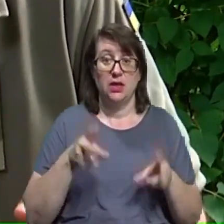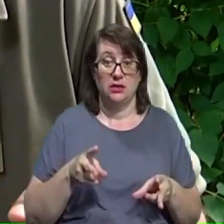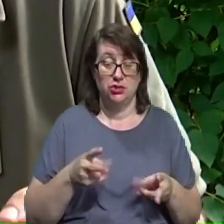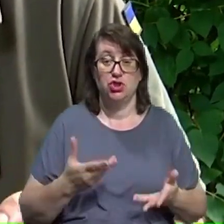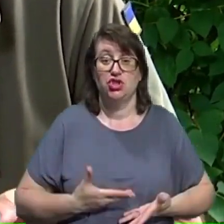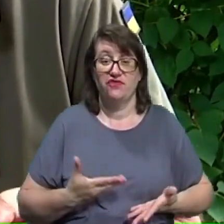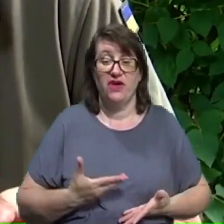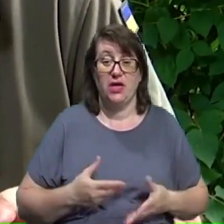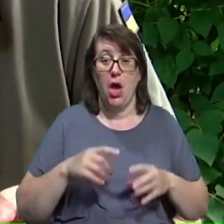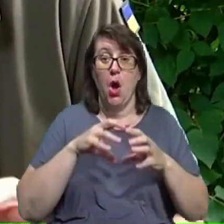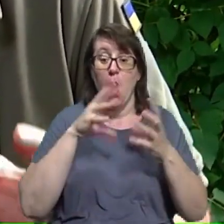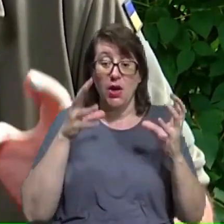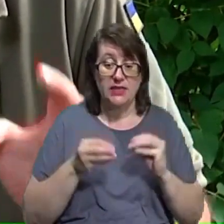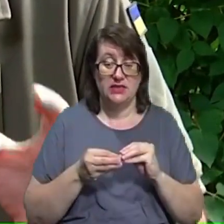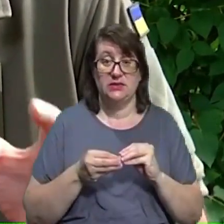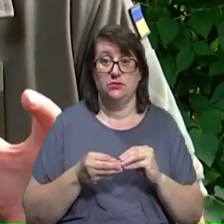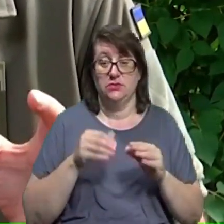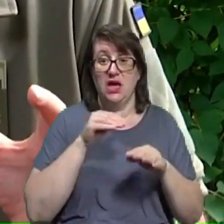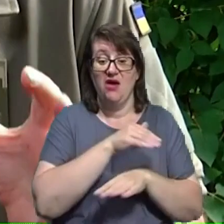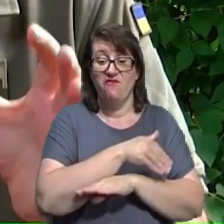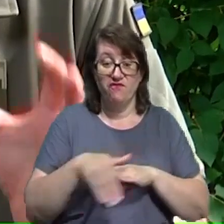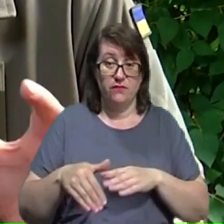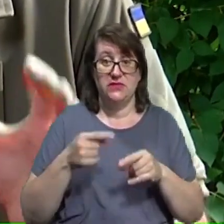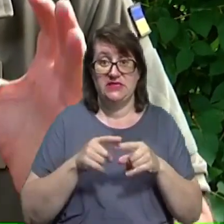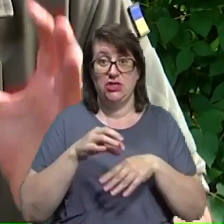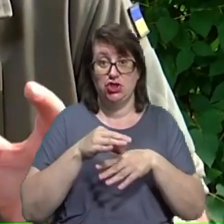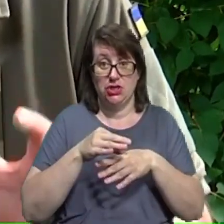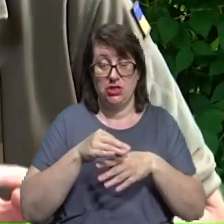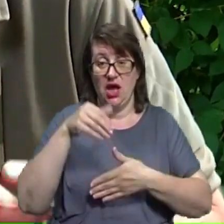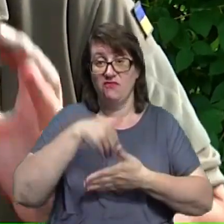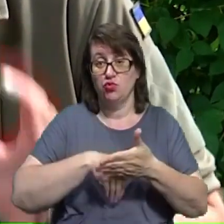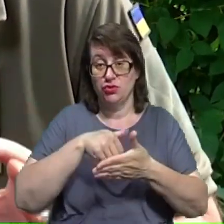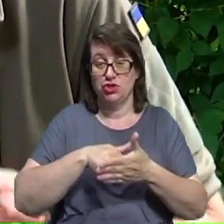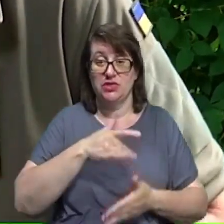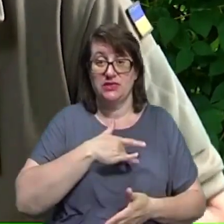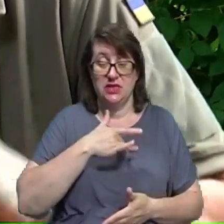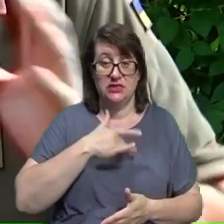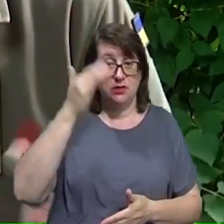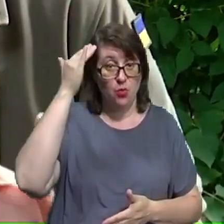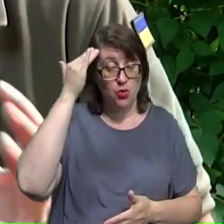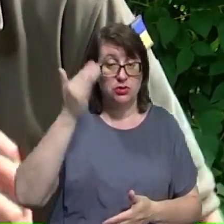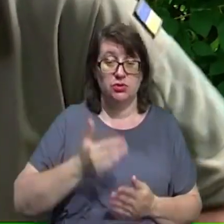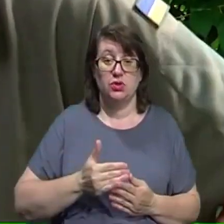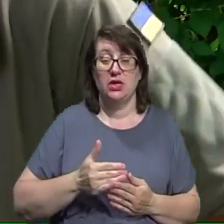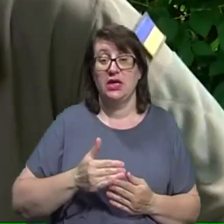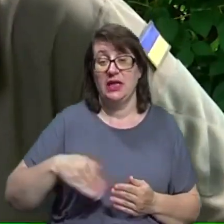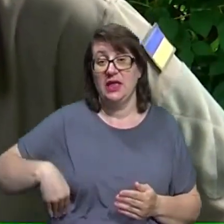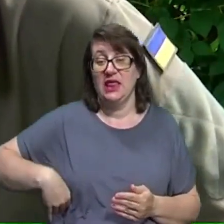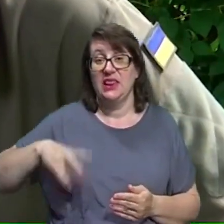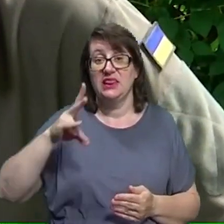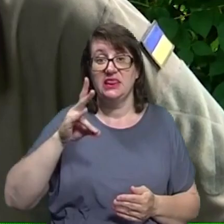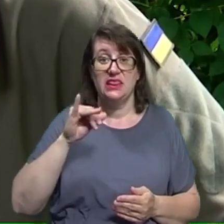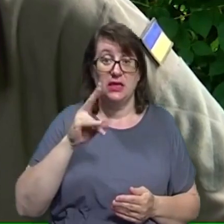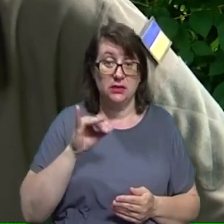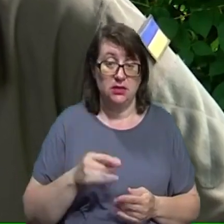якому фронт – це тільки шкіра. А внутрішнє – це серце, мозок, нирки, вся ця